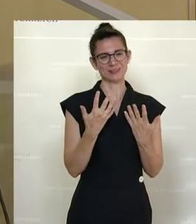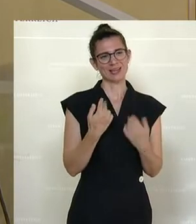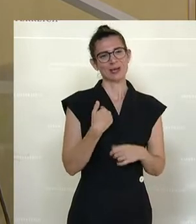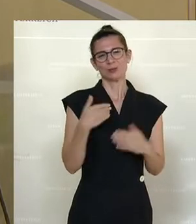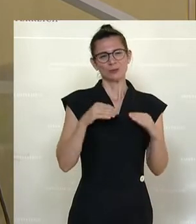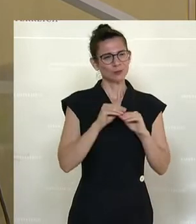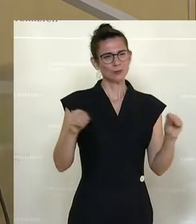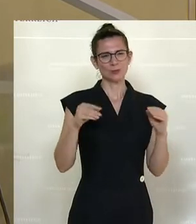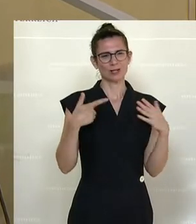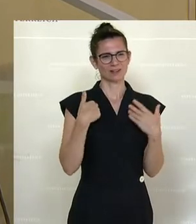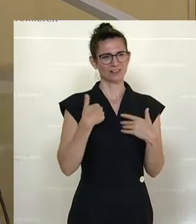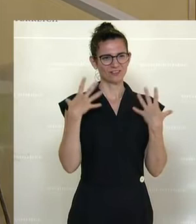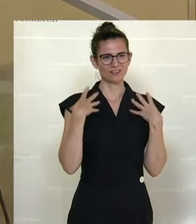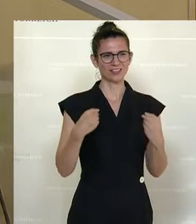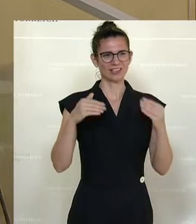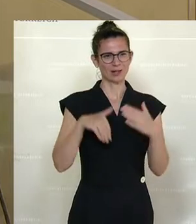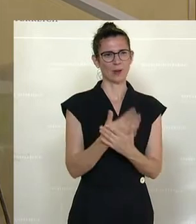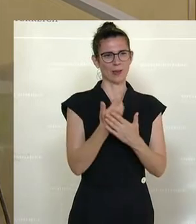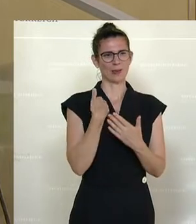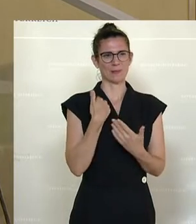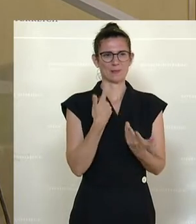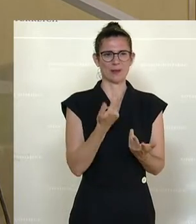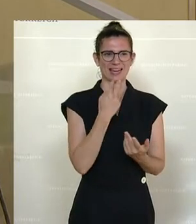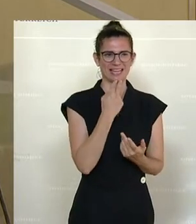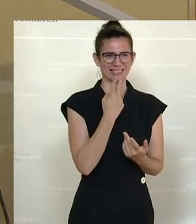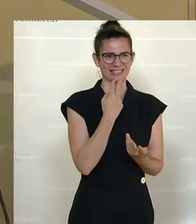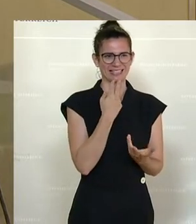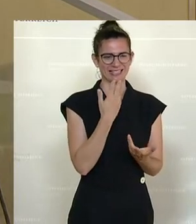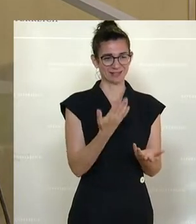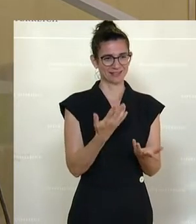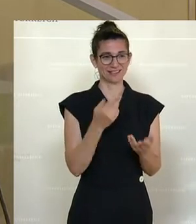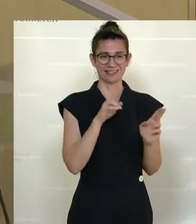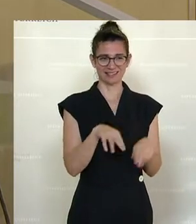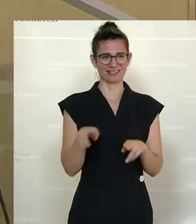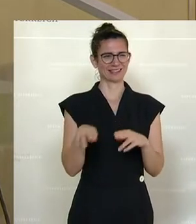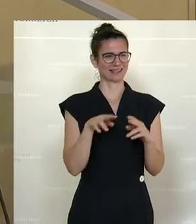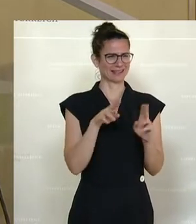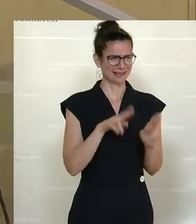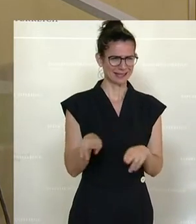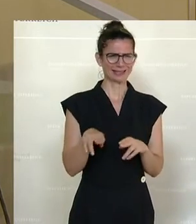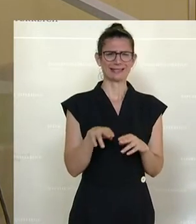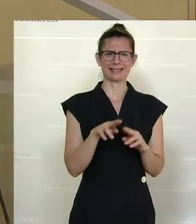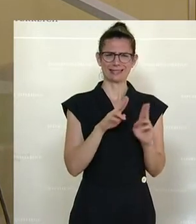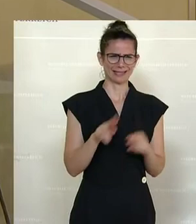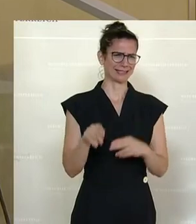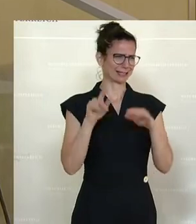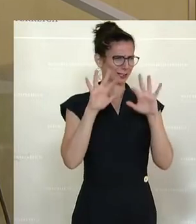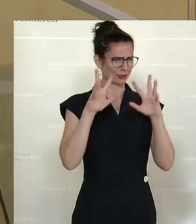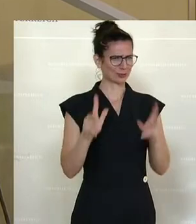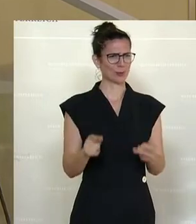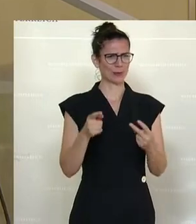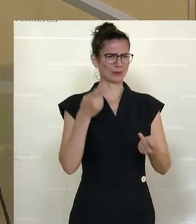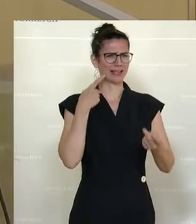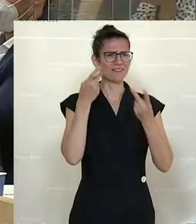Energien verbrauchen. Und um ehrlich zu sein, das ist eine richtig, richtig, richtig gute Aussicht. Herzlichen Dank.